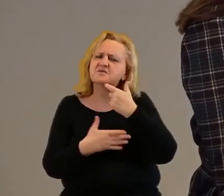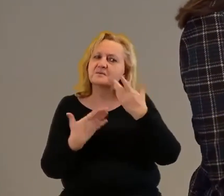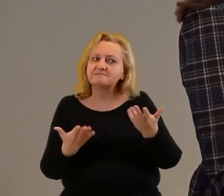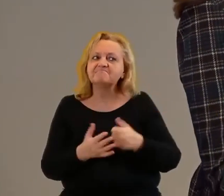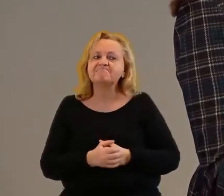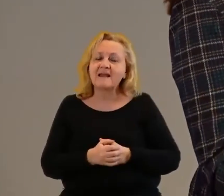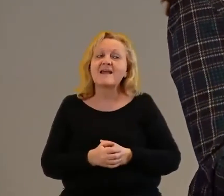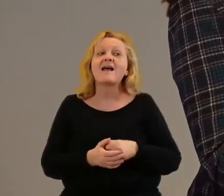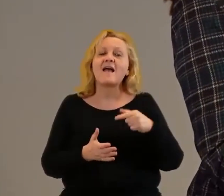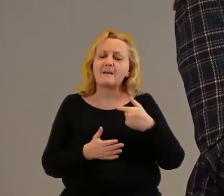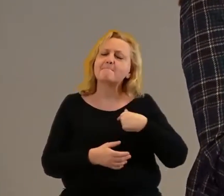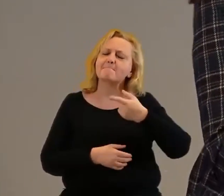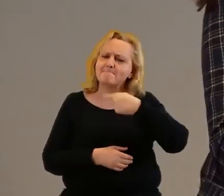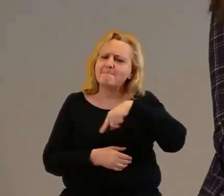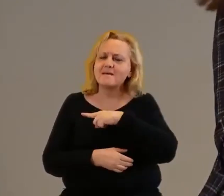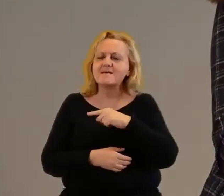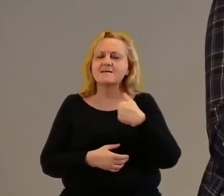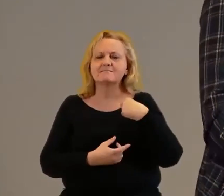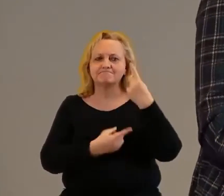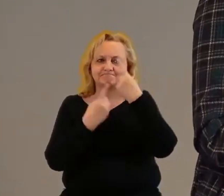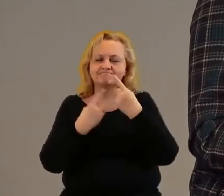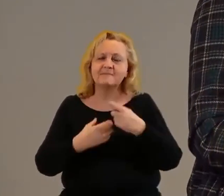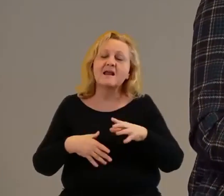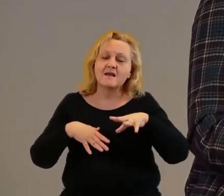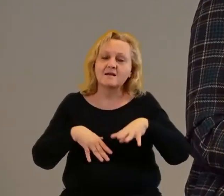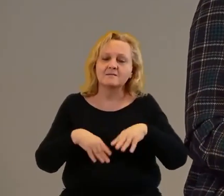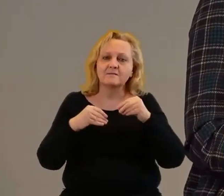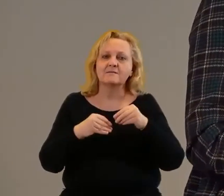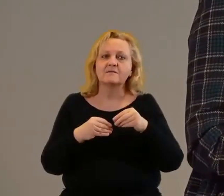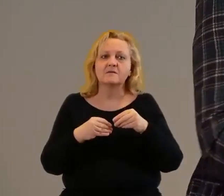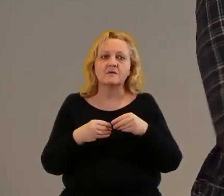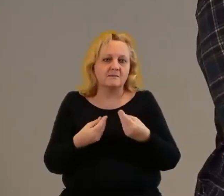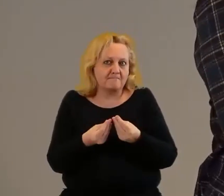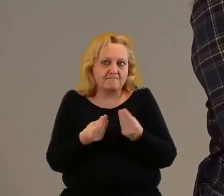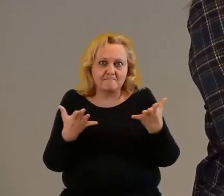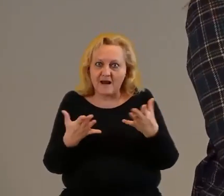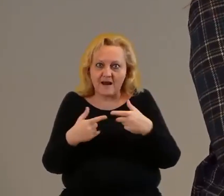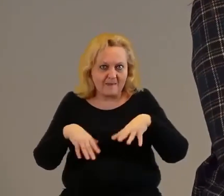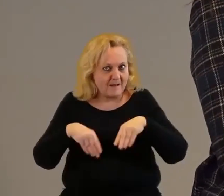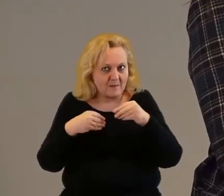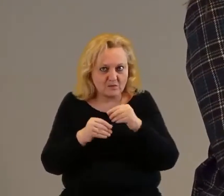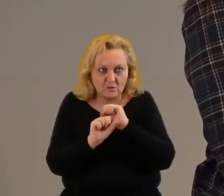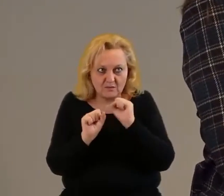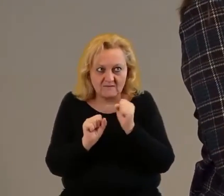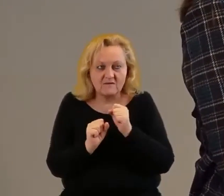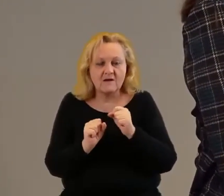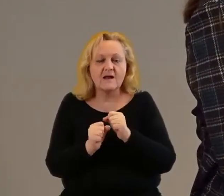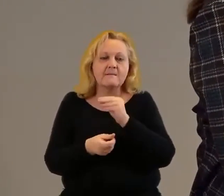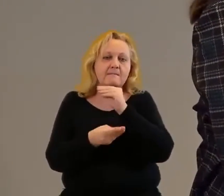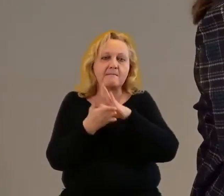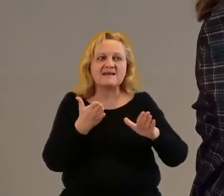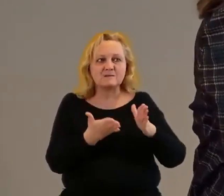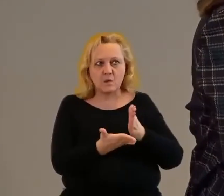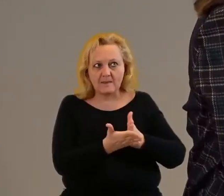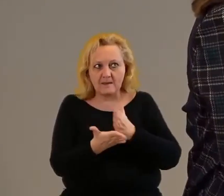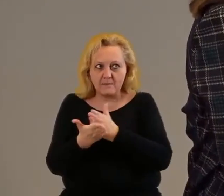Rozpoczęliśmy od prowadzenia... Nie mieliśmy żadnych środków, więc bezpłatne porady